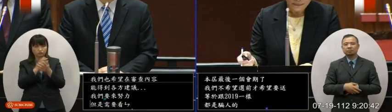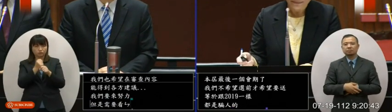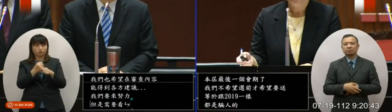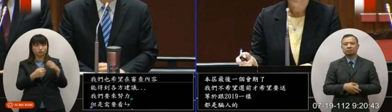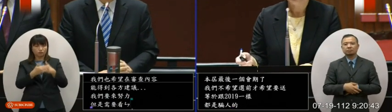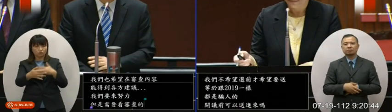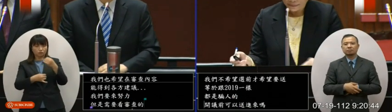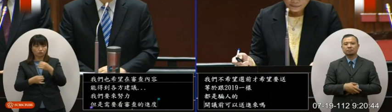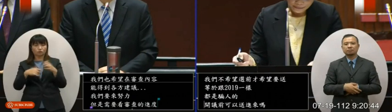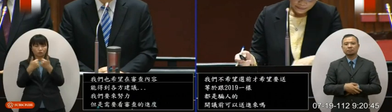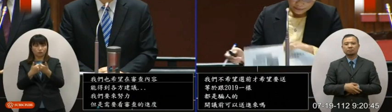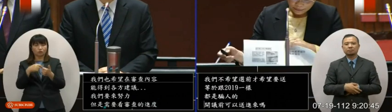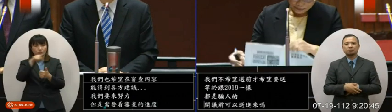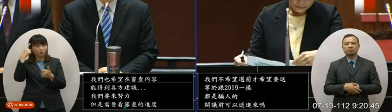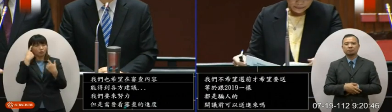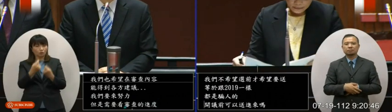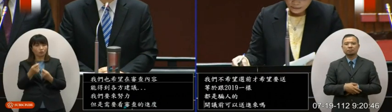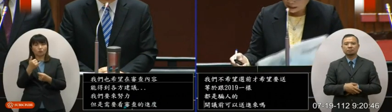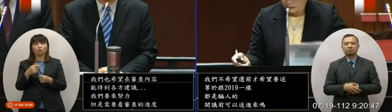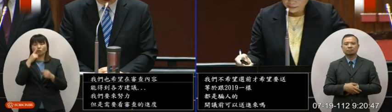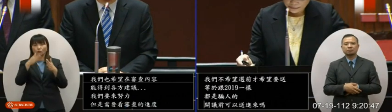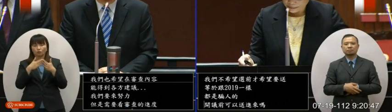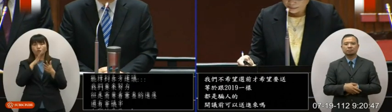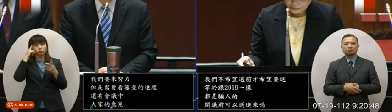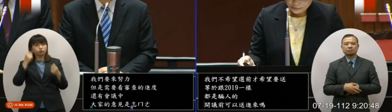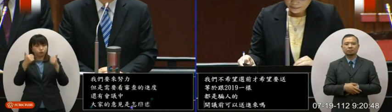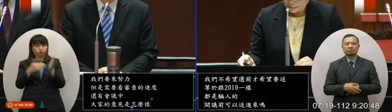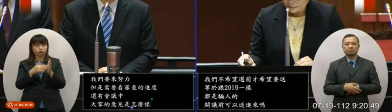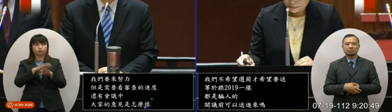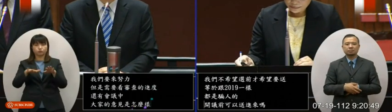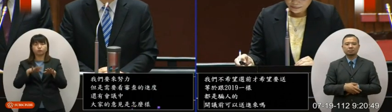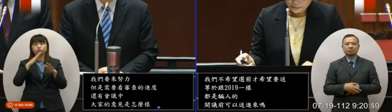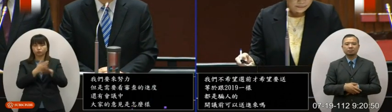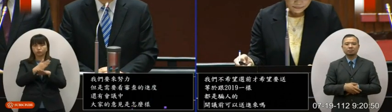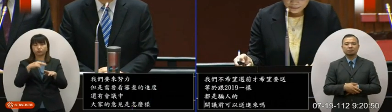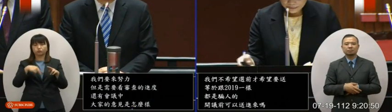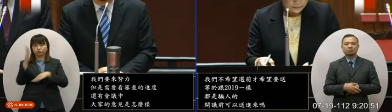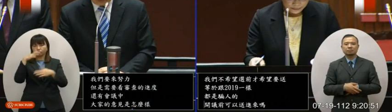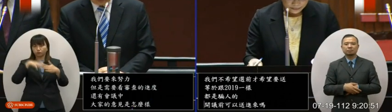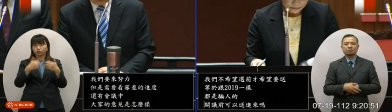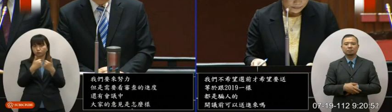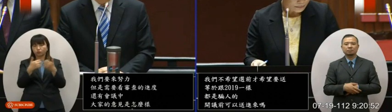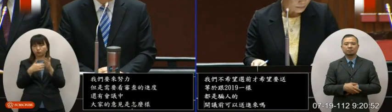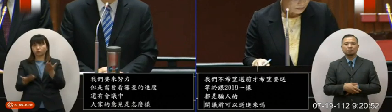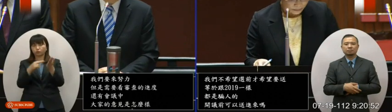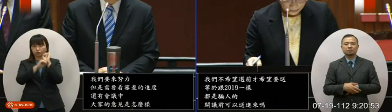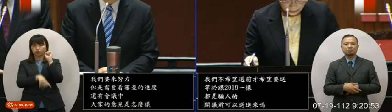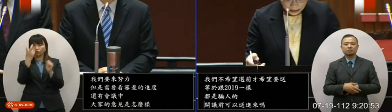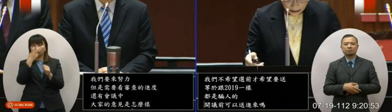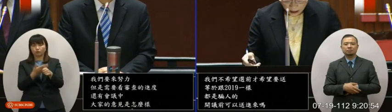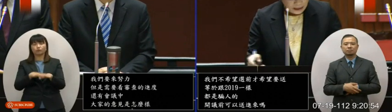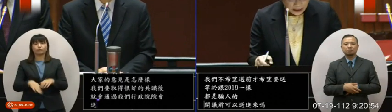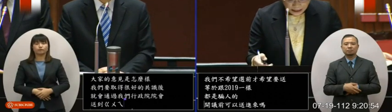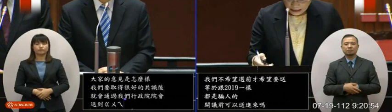进度还有会议当中大家的意见是怎么样我们要取得很好的共识以后就会通过我们前一月的院会再送到会员来审